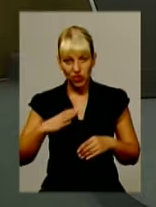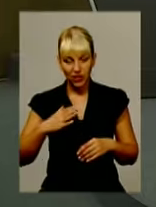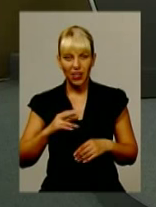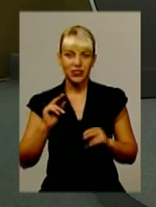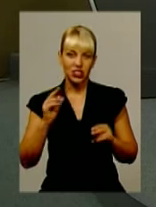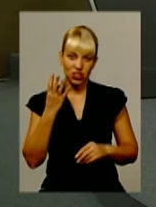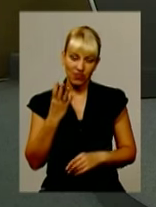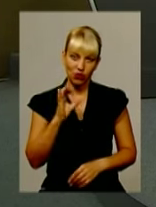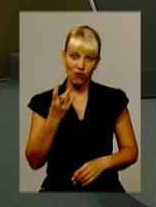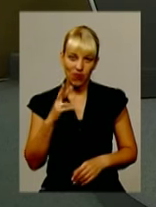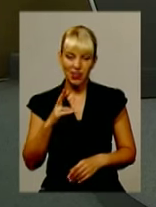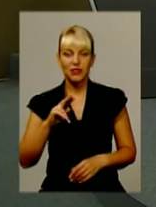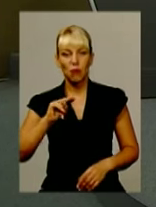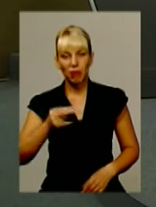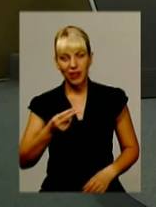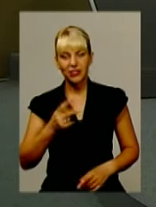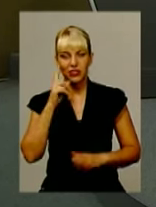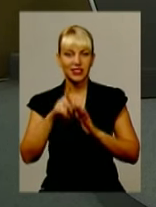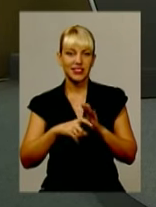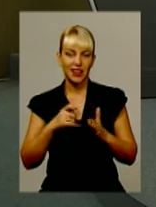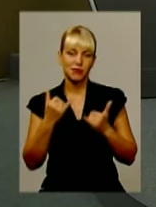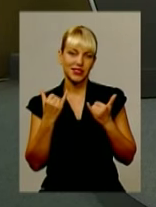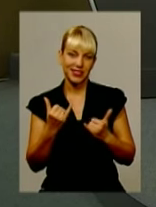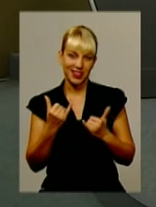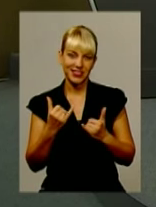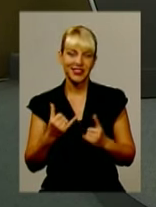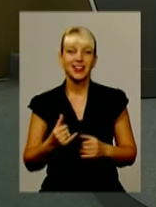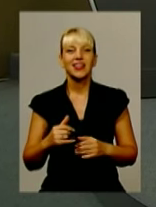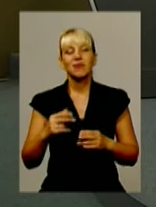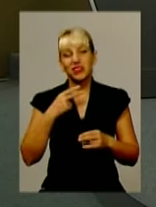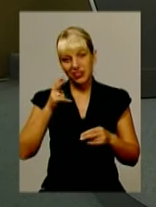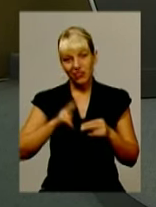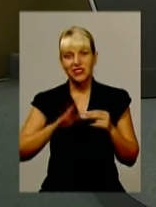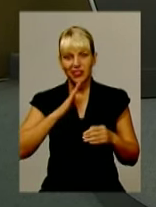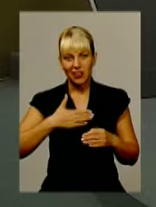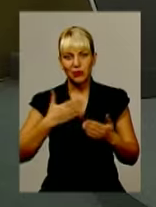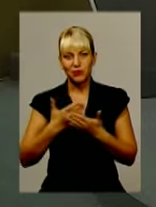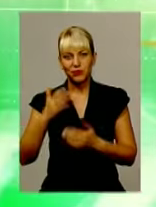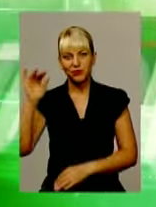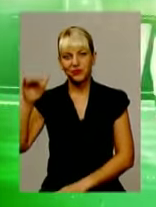4 вересня у п'ятницю? Дізнаємося з прогнозу синоптиків. Він і завершить наш випуск.